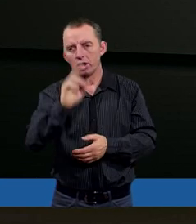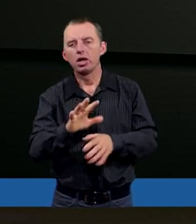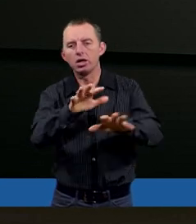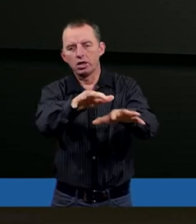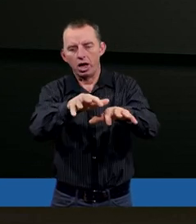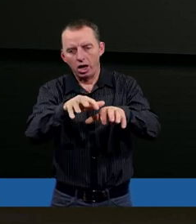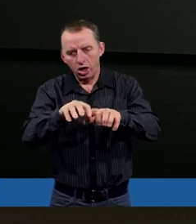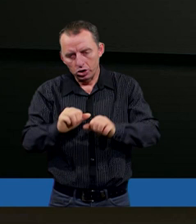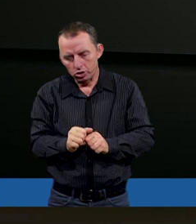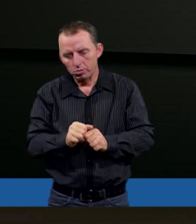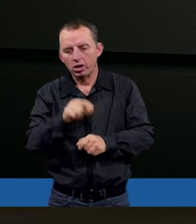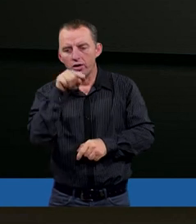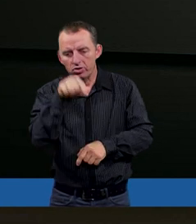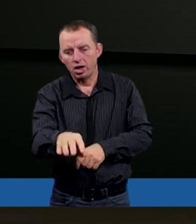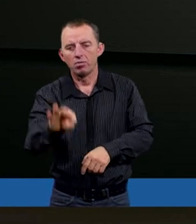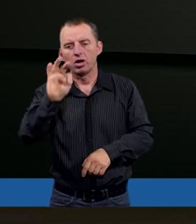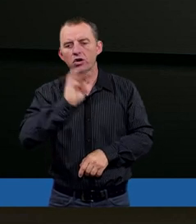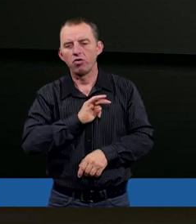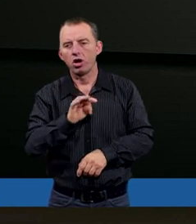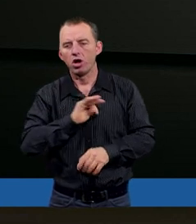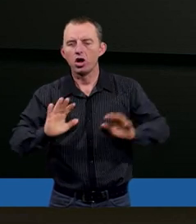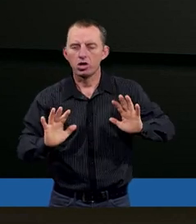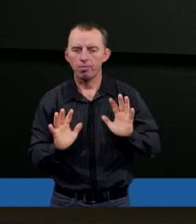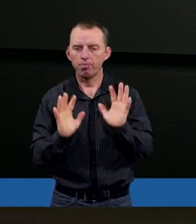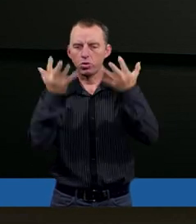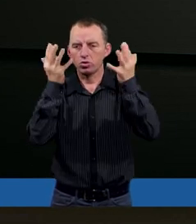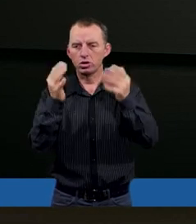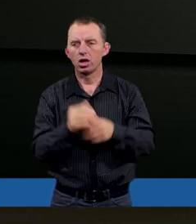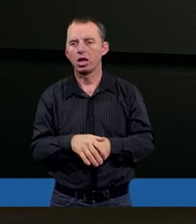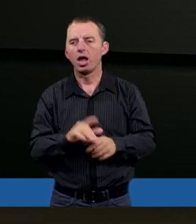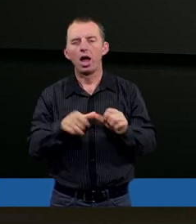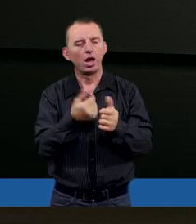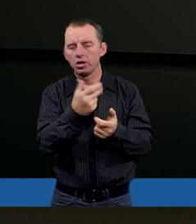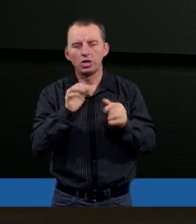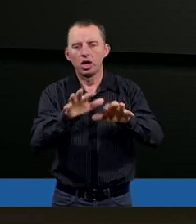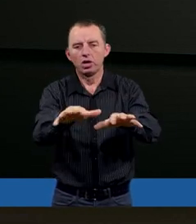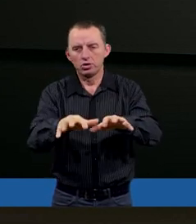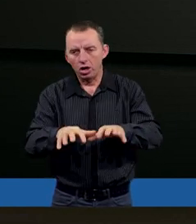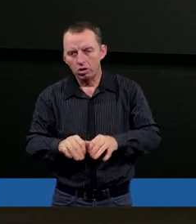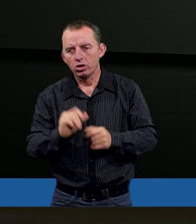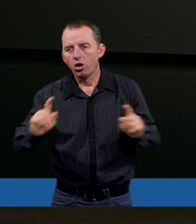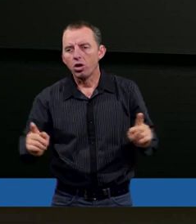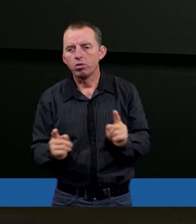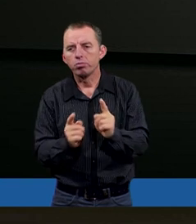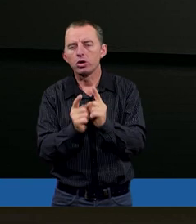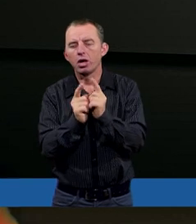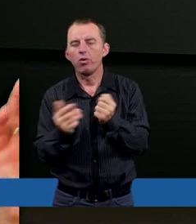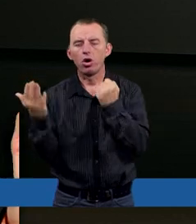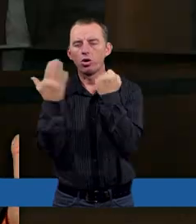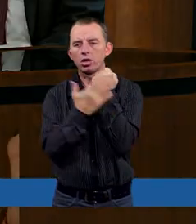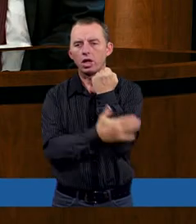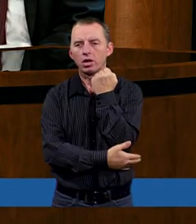zatrzymać się w tym swoim buncie, ale się nie zatrzymali i co ich spotkało ostatecznie.